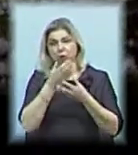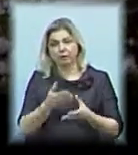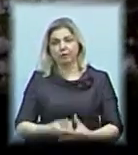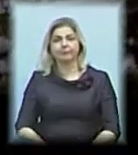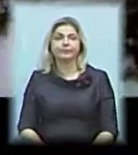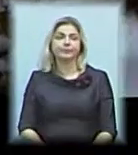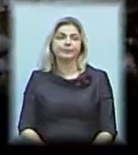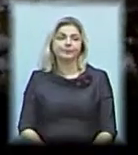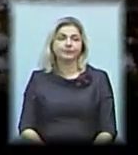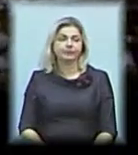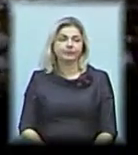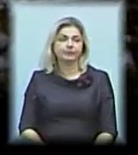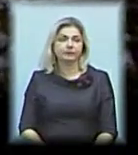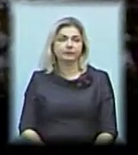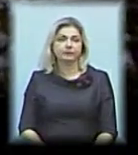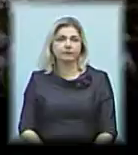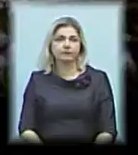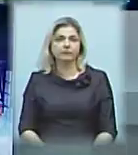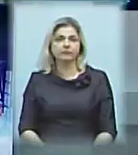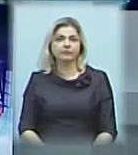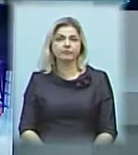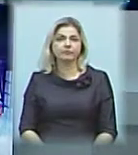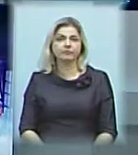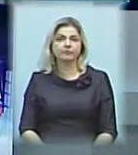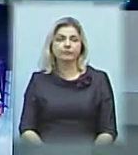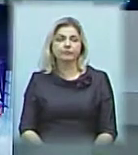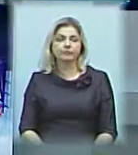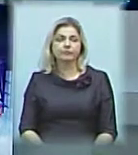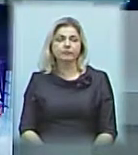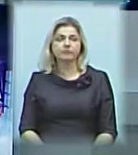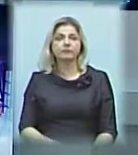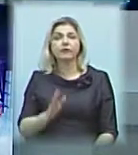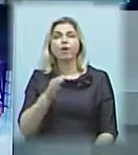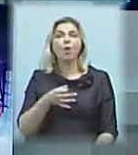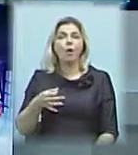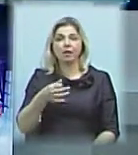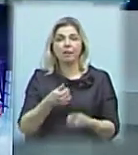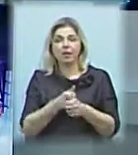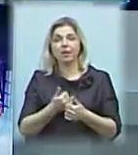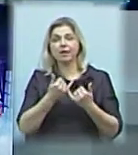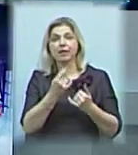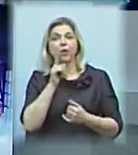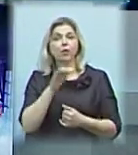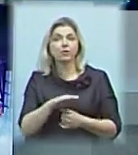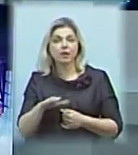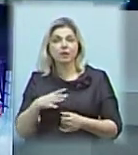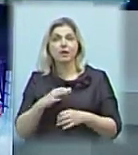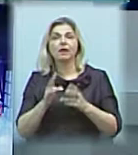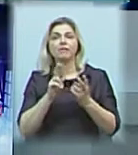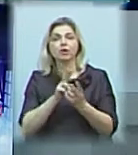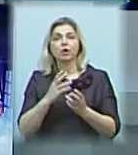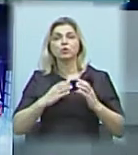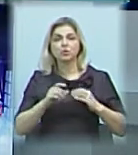Світлана Кльосова, телевізійні новини Миколаївщини. У обласній бібліотеці для юнацтва відбулась зустріч